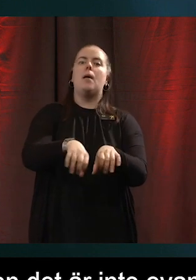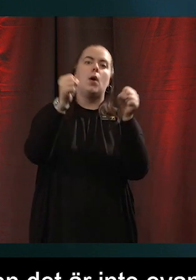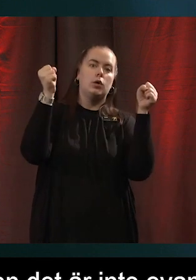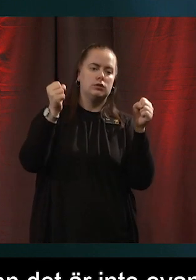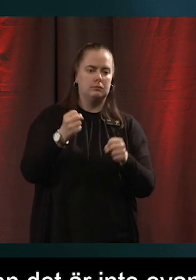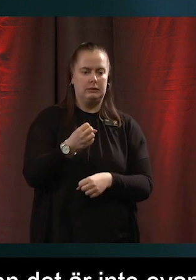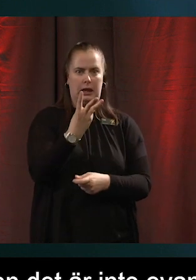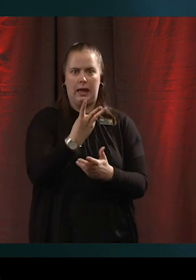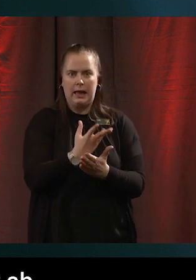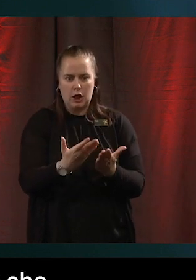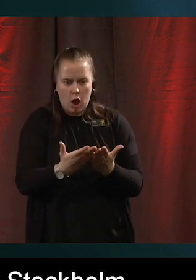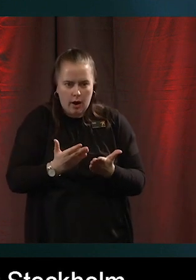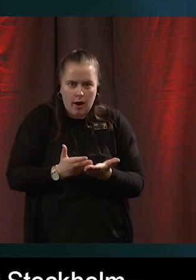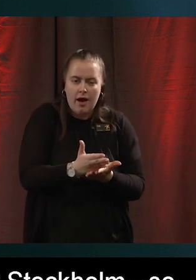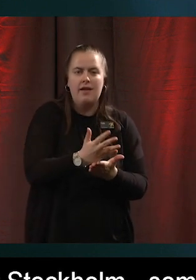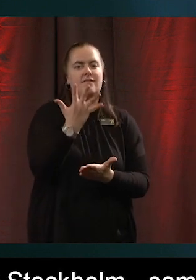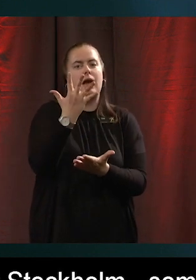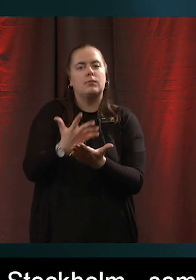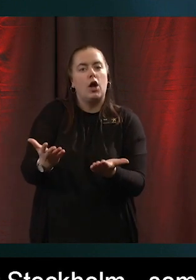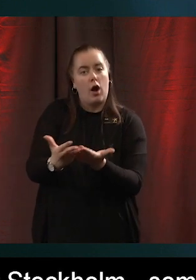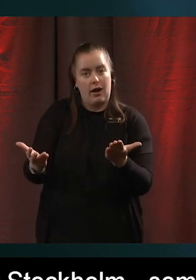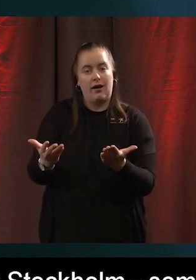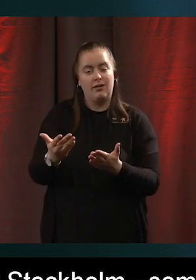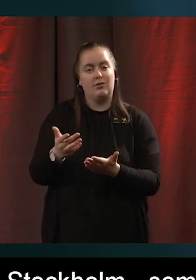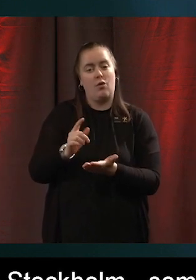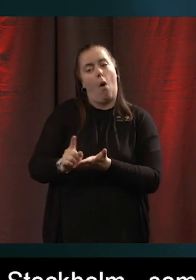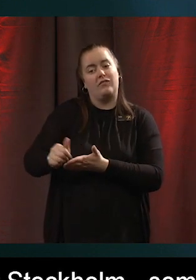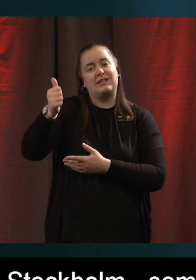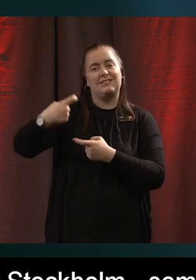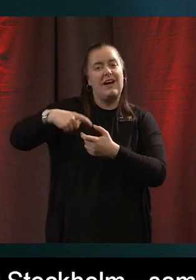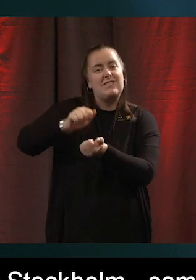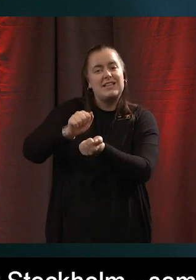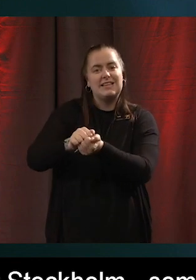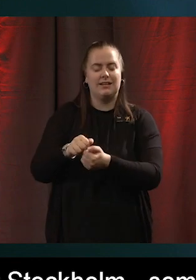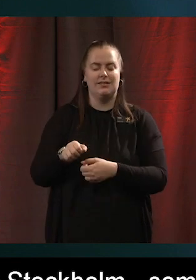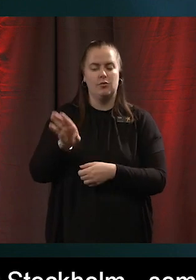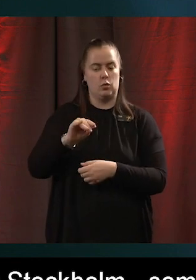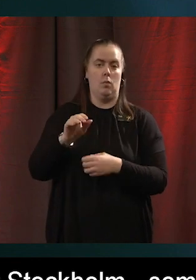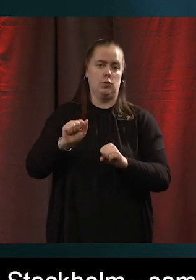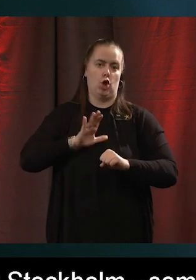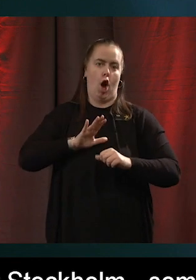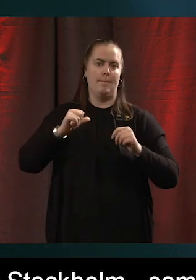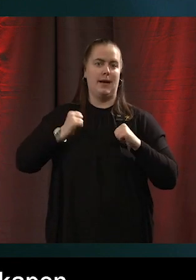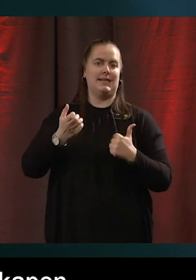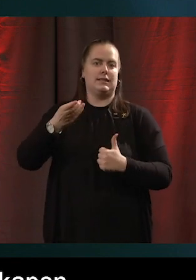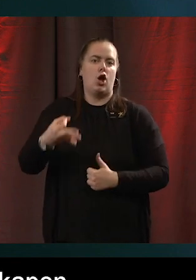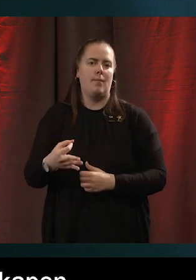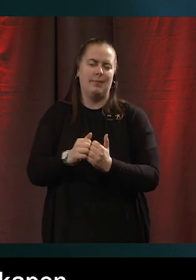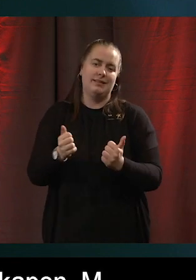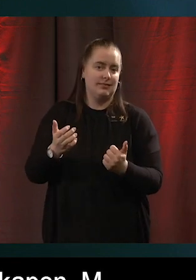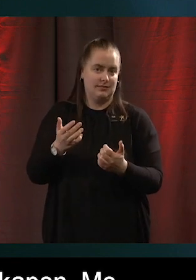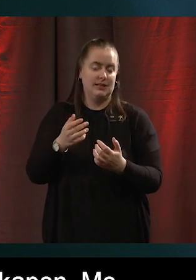fem dagar till exempel under vinterhalvåret. Och det är svårt att ha den beredskapen. Men det är ju, det här finns ju någonting som